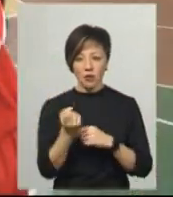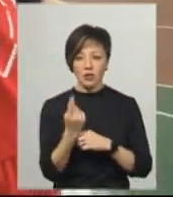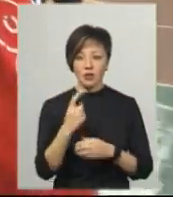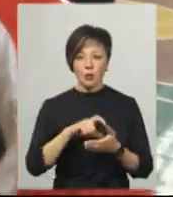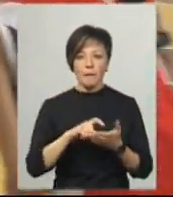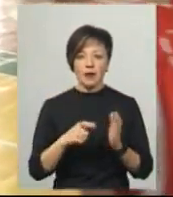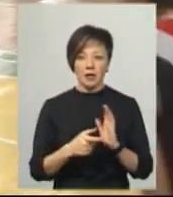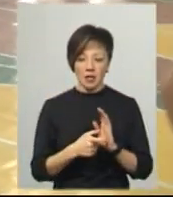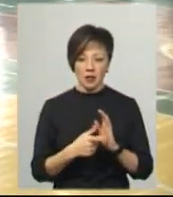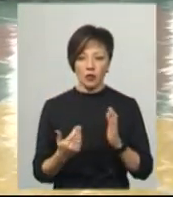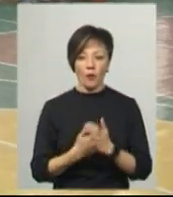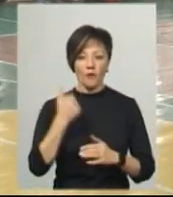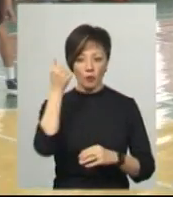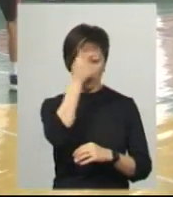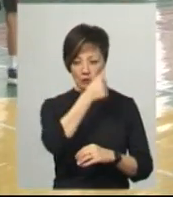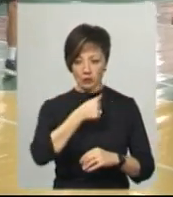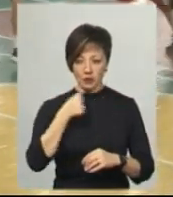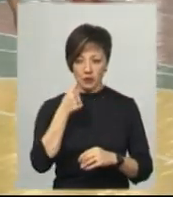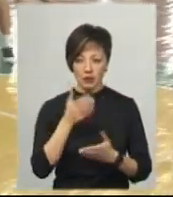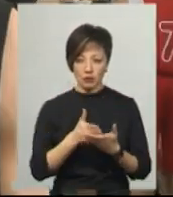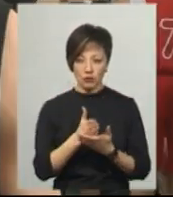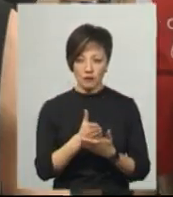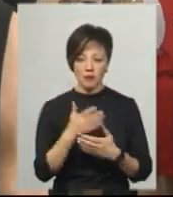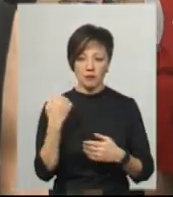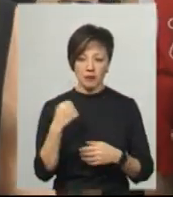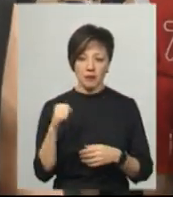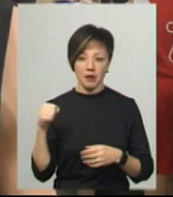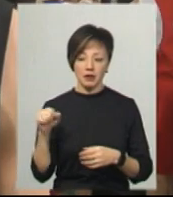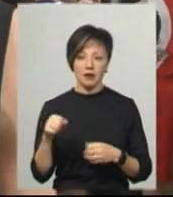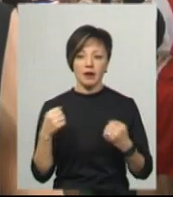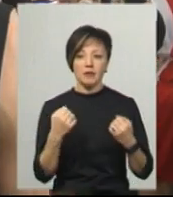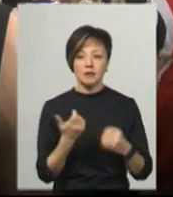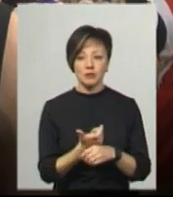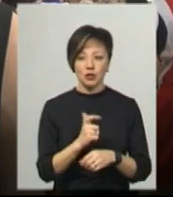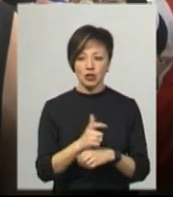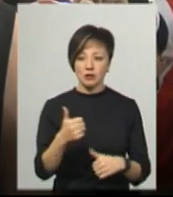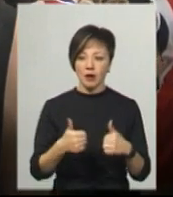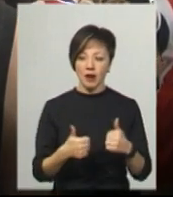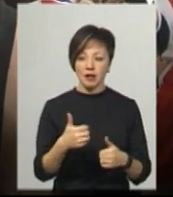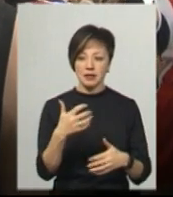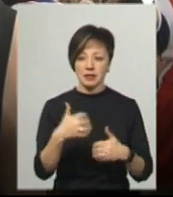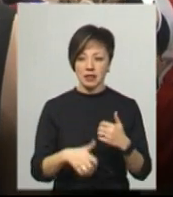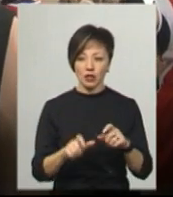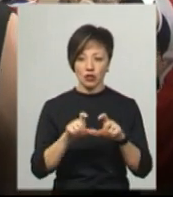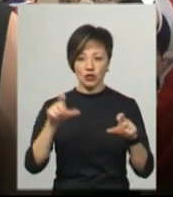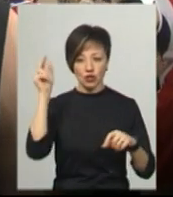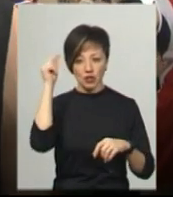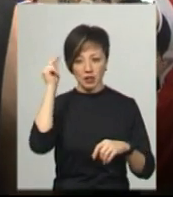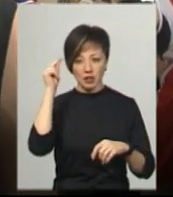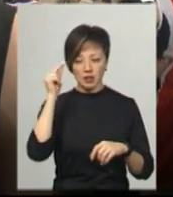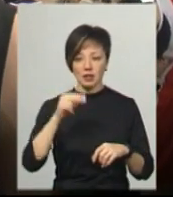класі. У новому уроті налаштований тільки перемагати. Виграти якомога більше змагань серед шкіл і також